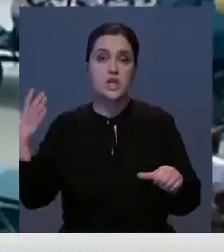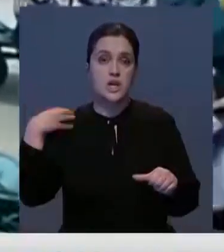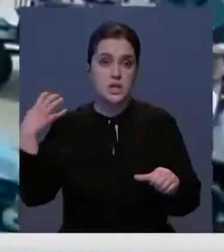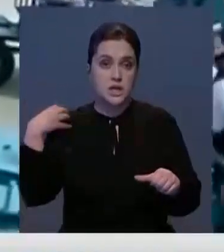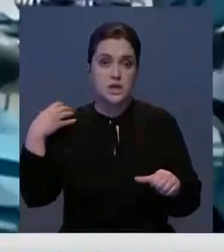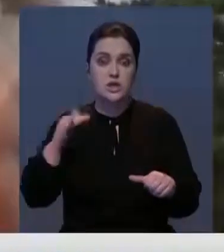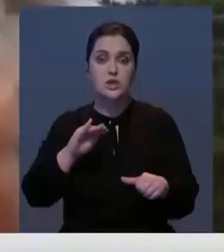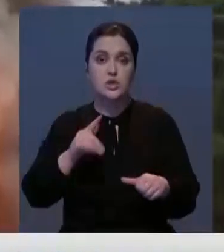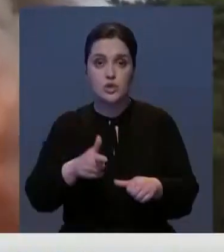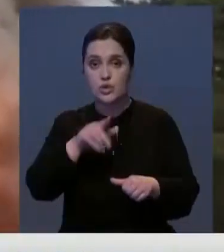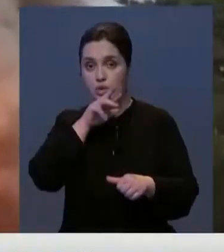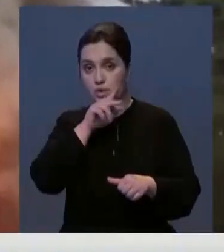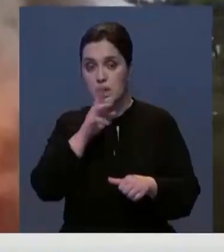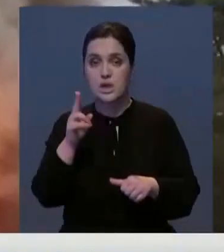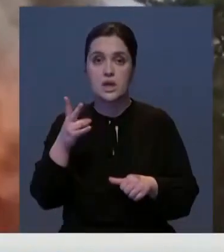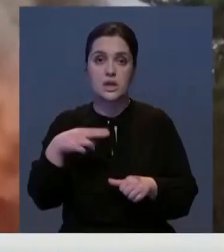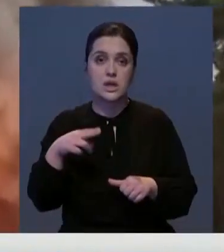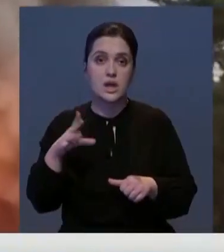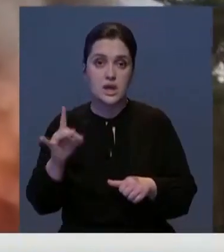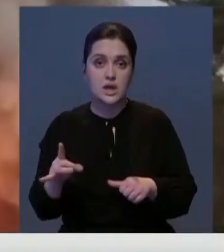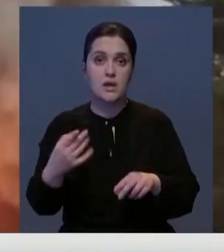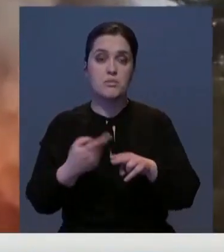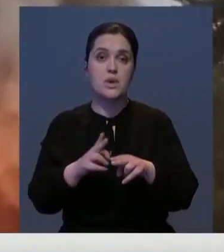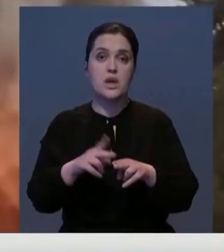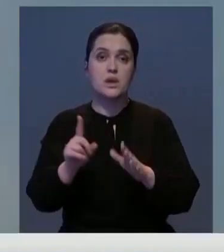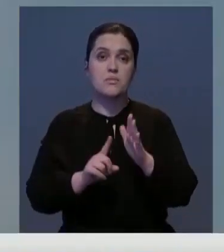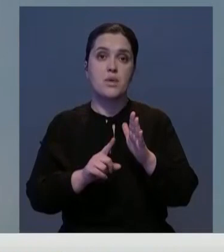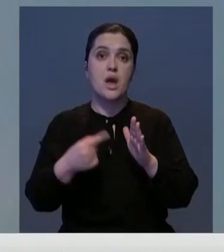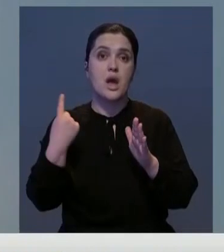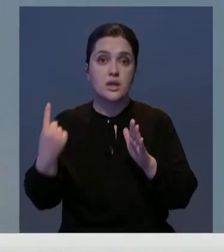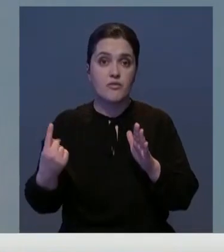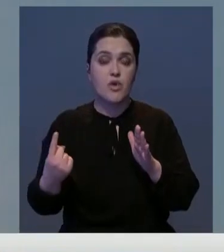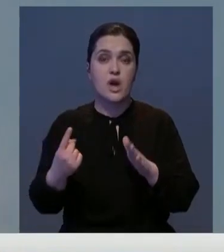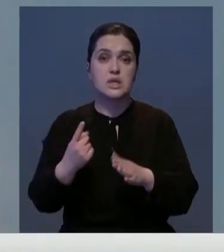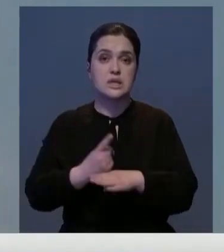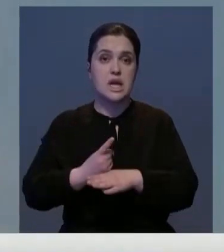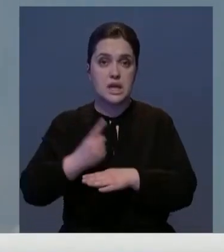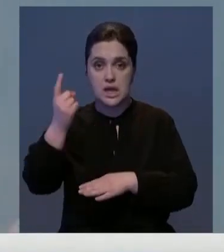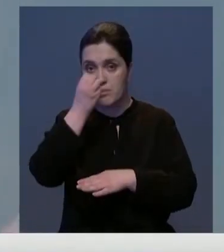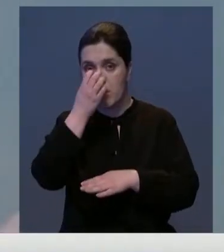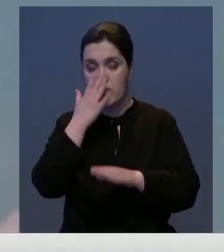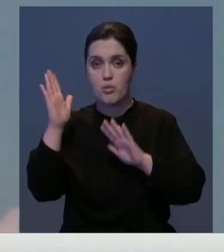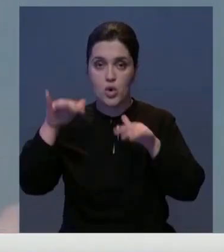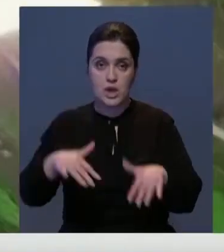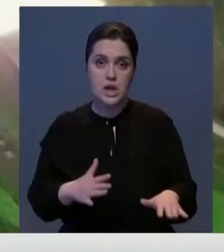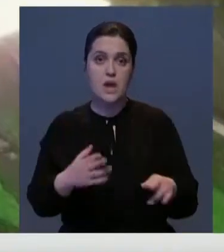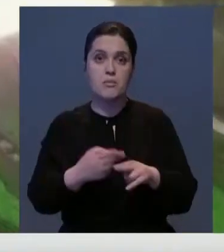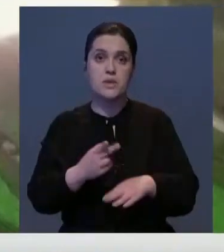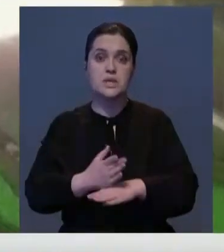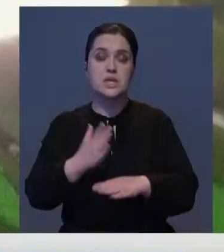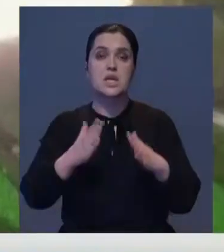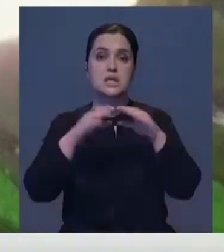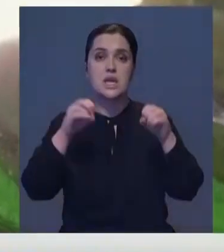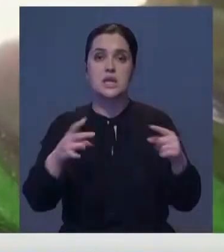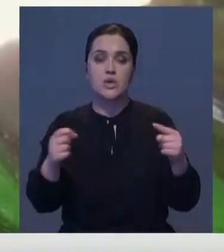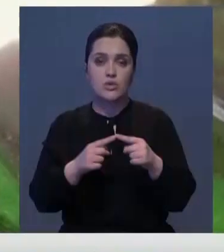начальников штаба Южной Кореи КНДР, запустило не менее одного снаряда в сторону Японского моря. Однако тип